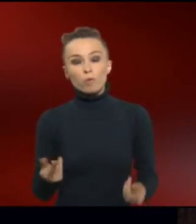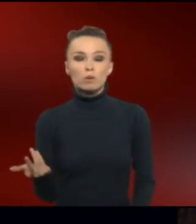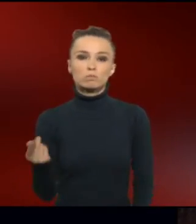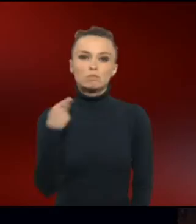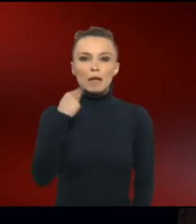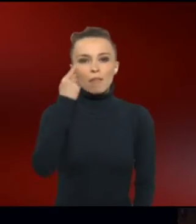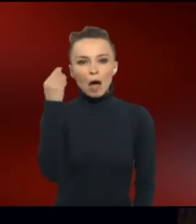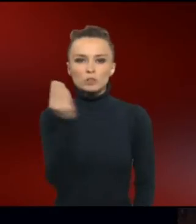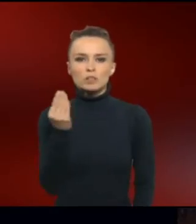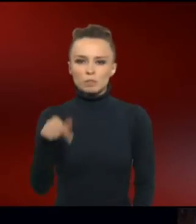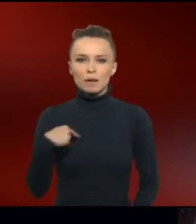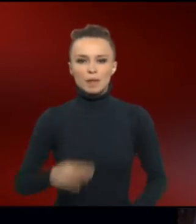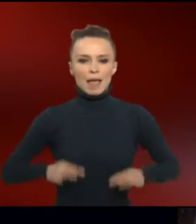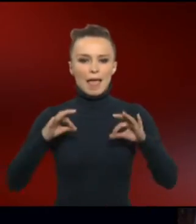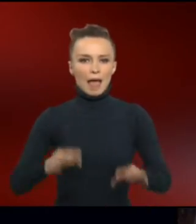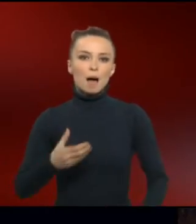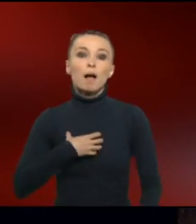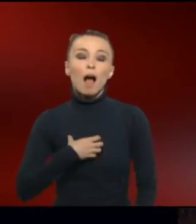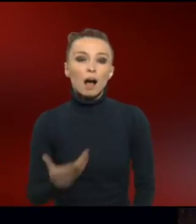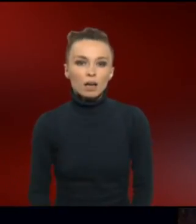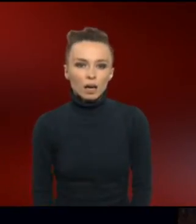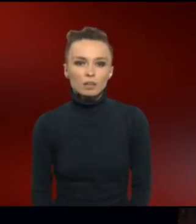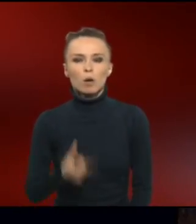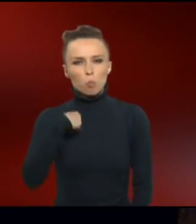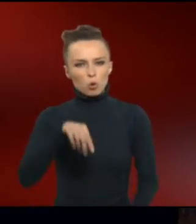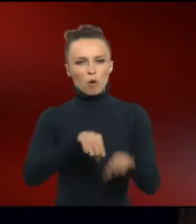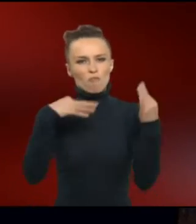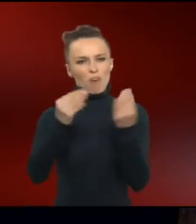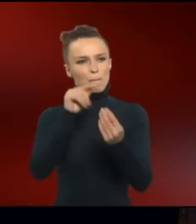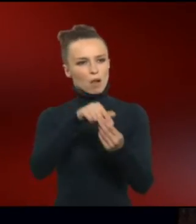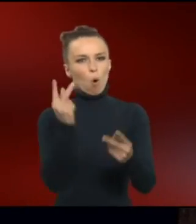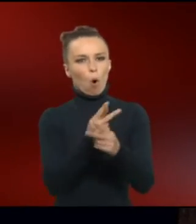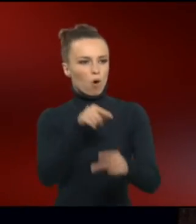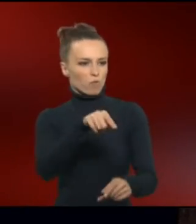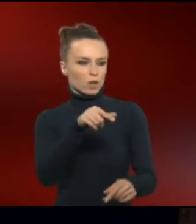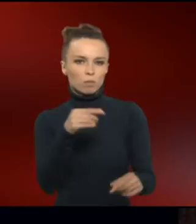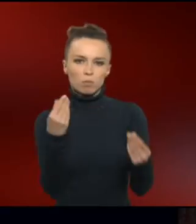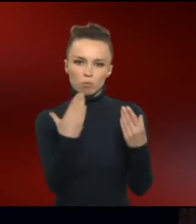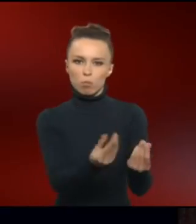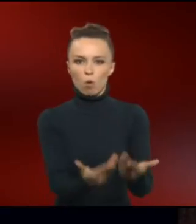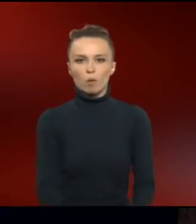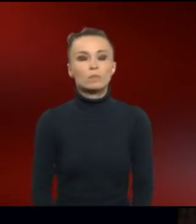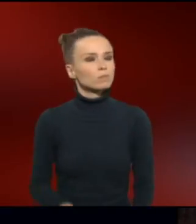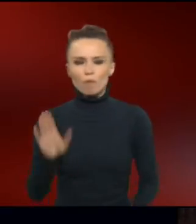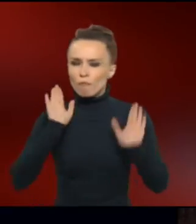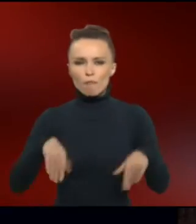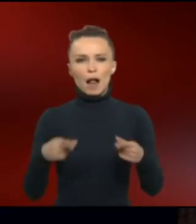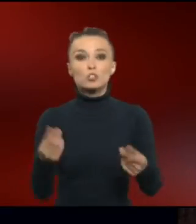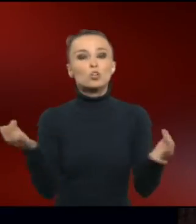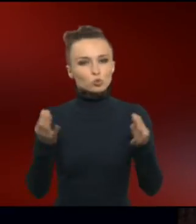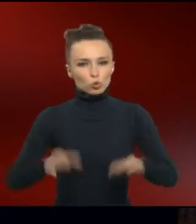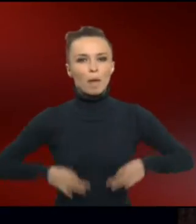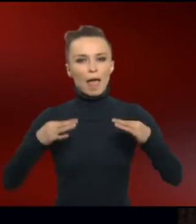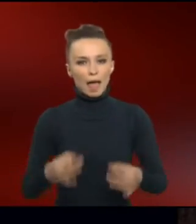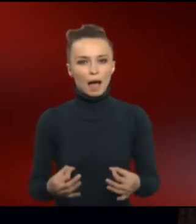eine Erbkrankheit und käme gehäuft in bestimmten Familien vor. Alles das ist falsch. Aber es hat schon mit dem Erbgut zu tun.